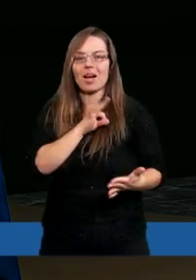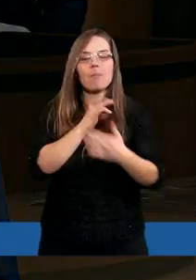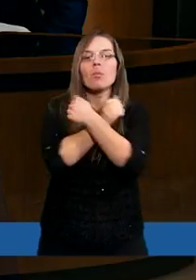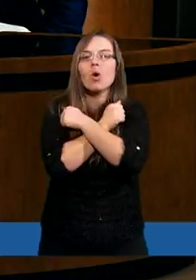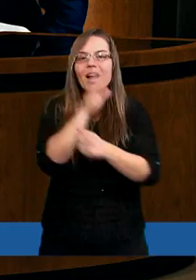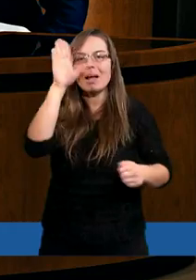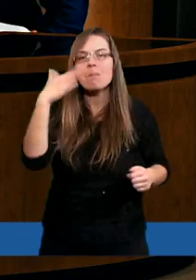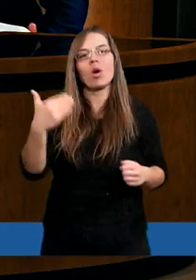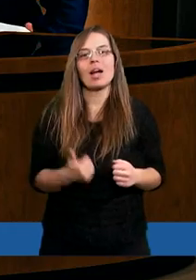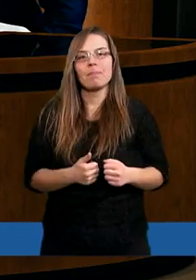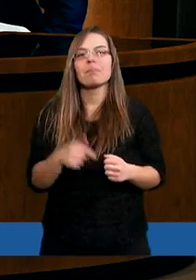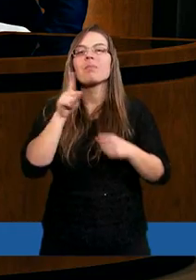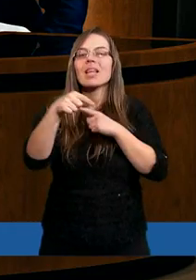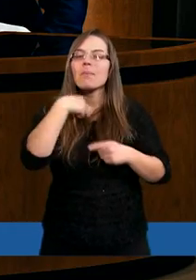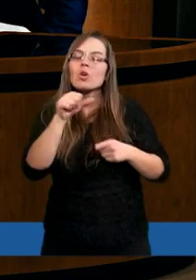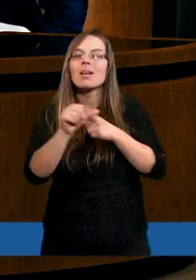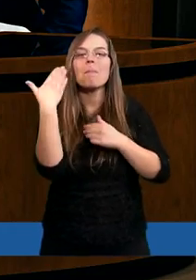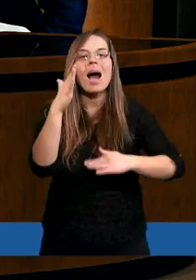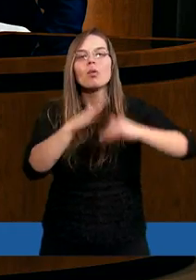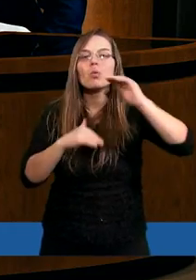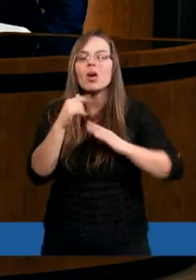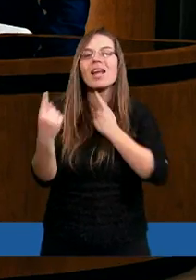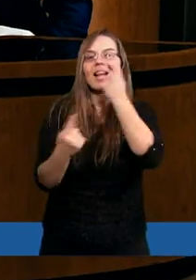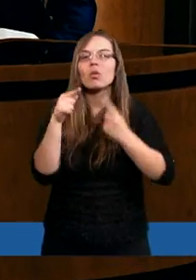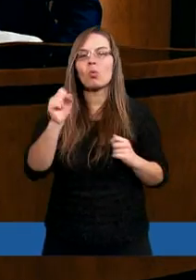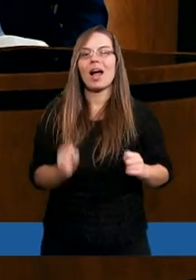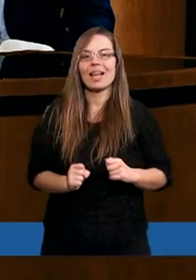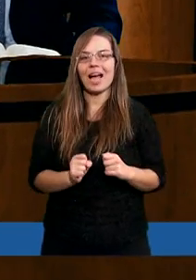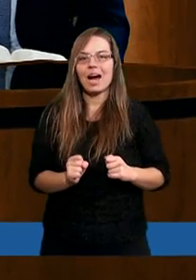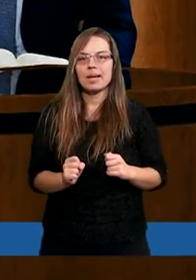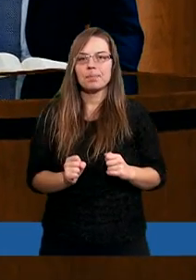Zbawicielem. Dla mnie to jest bardzo budująca i wspaniała myśl.